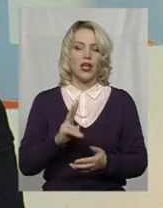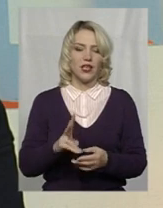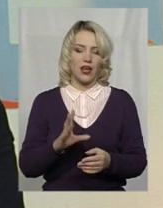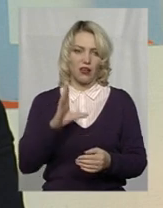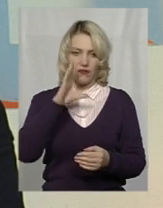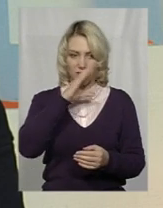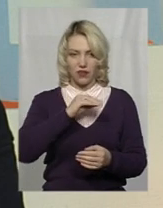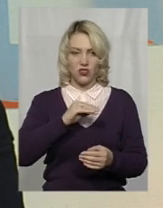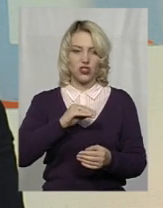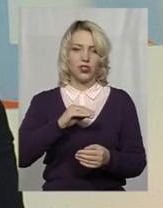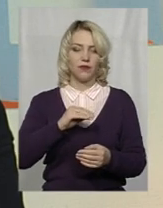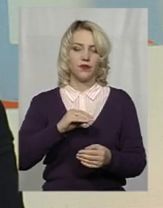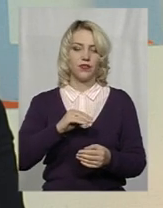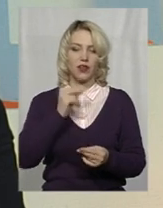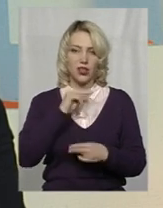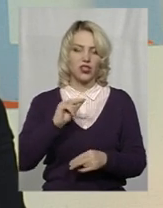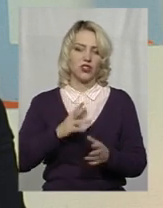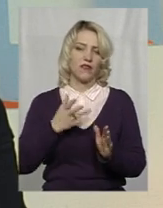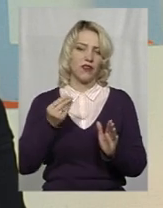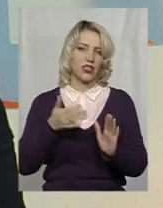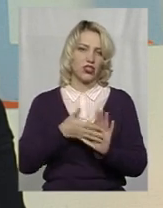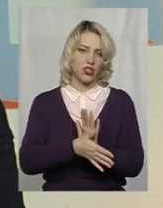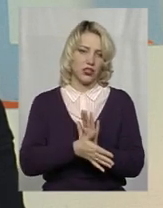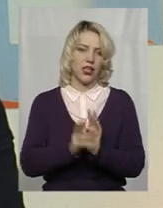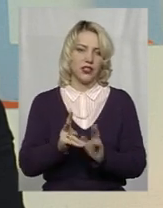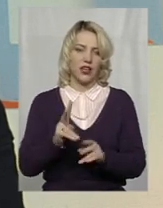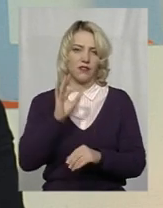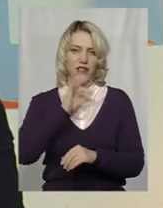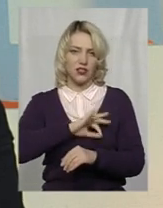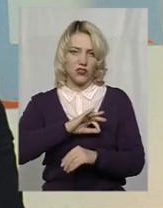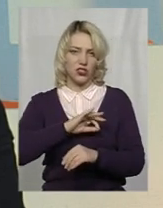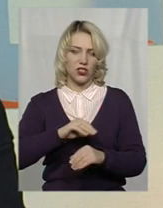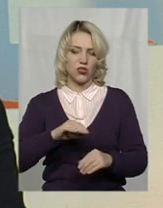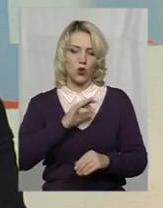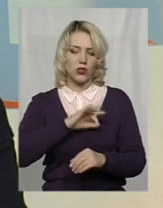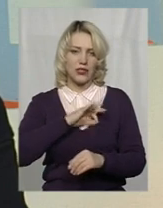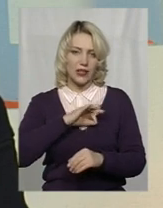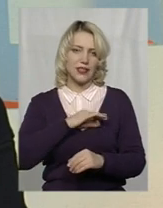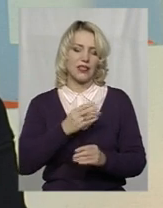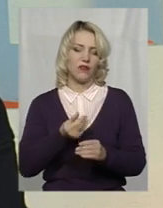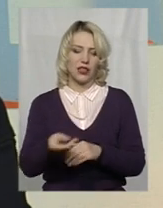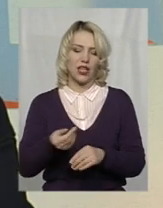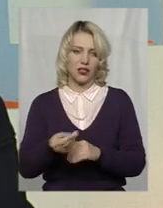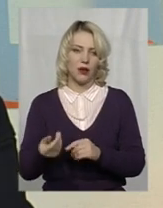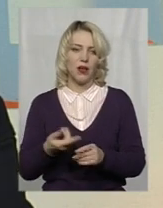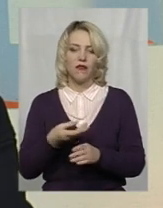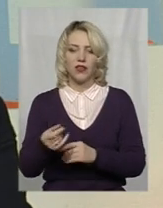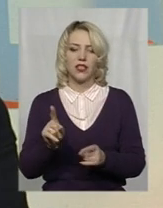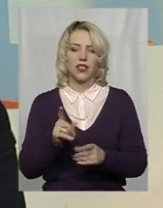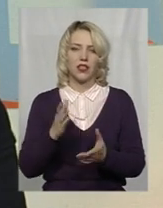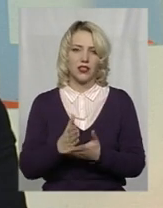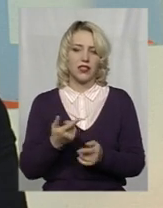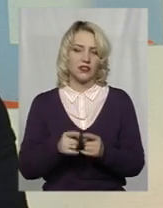ефективніше витрачати, тобто, яким чином ефективніше скористатися видатками, тому що видатки ті, які є, вони вже є.